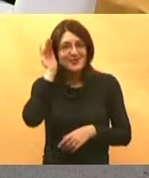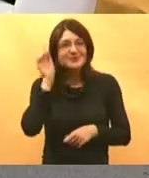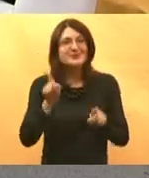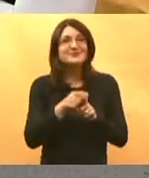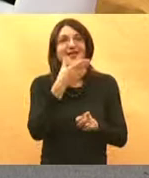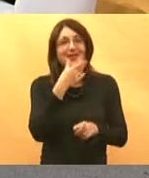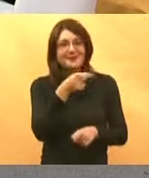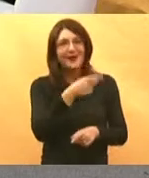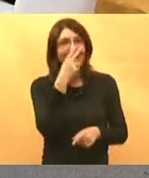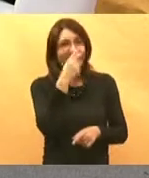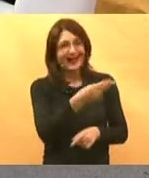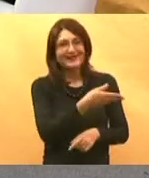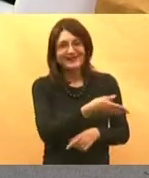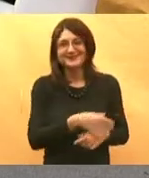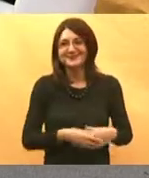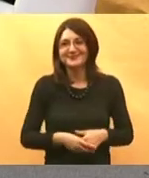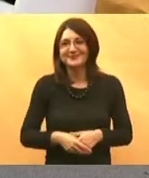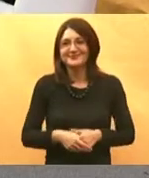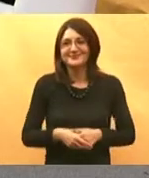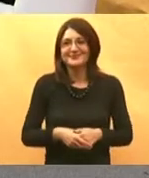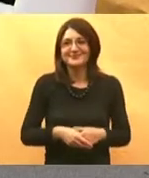obzirom da idem ja van vi njega gledajte